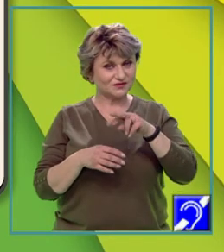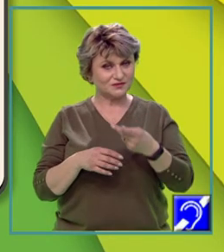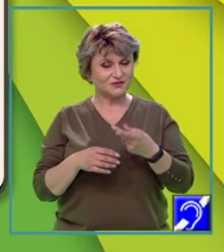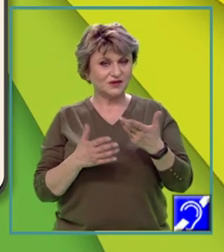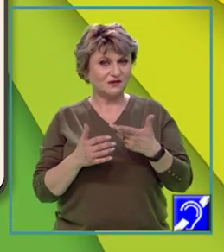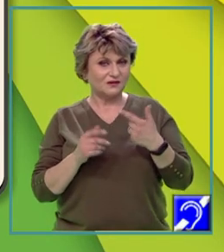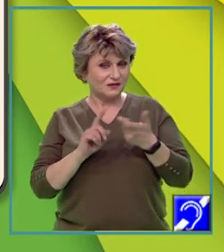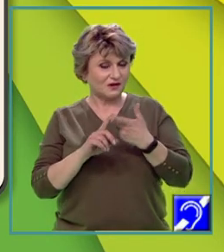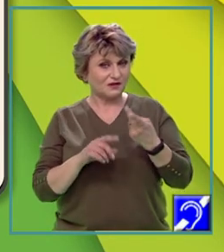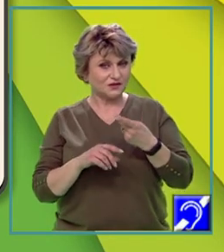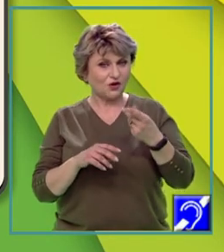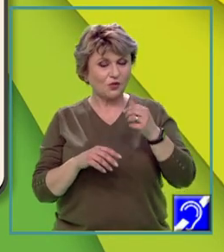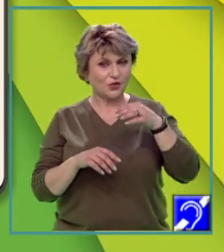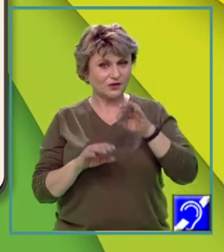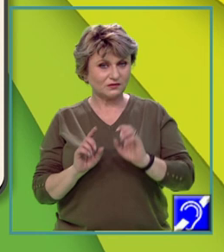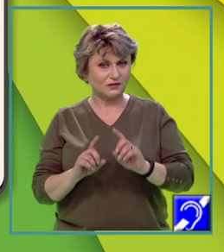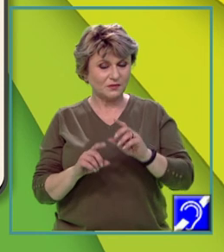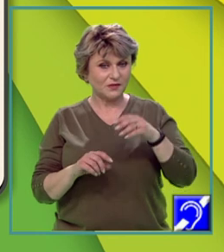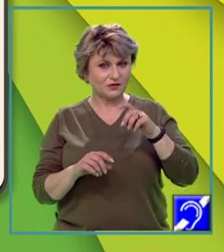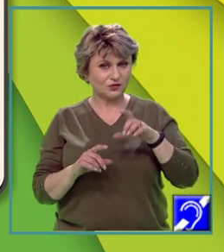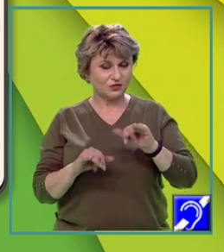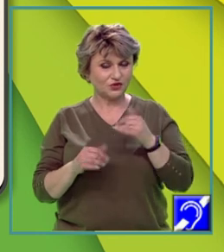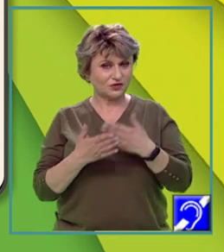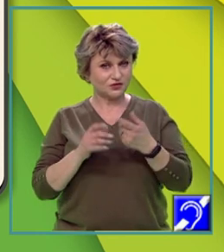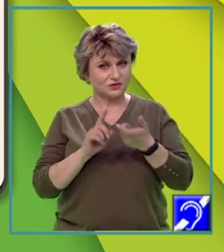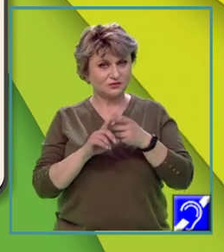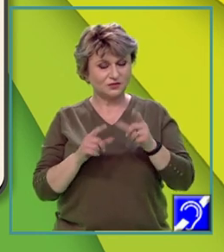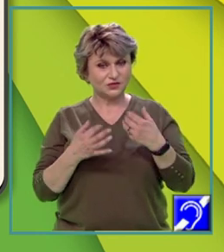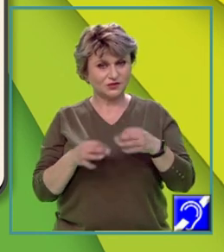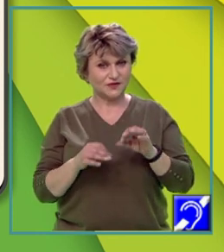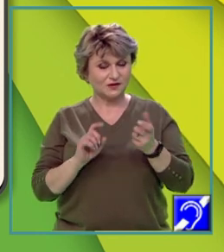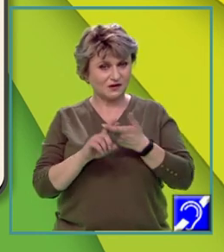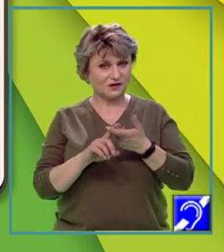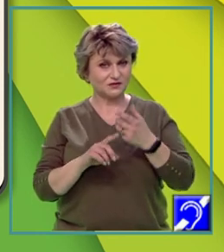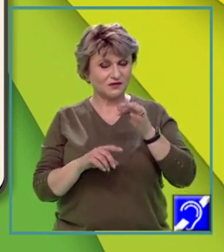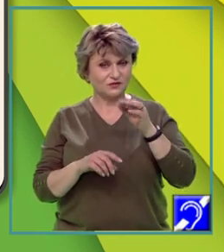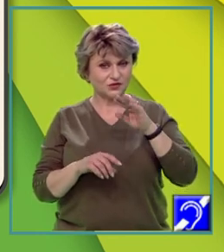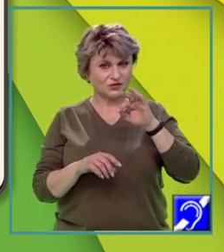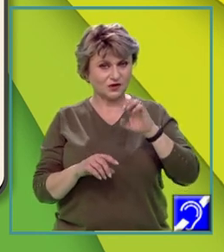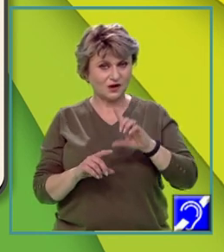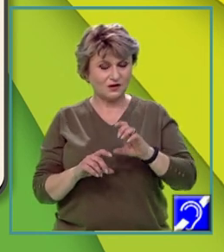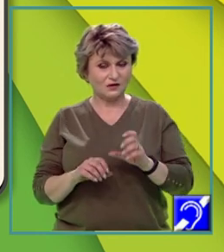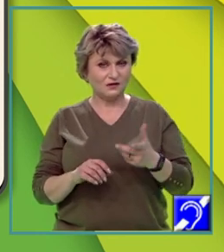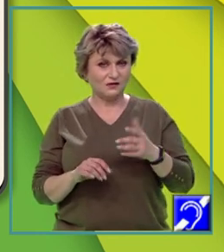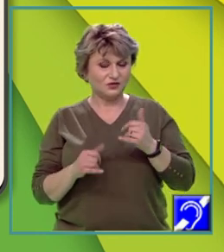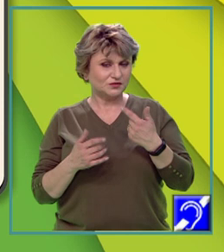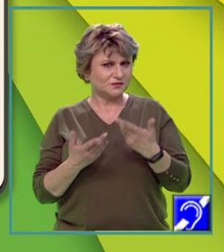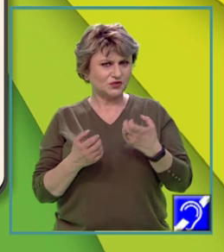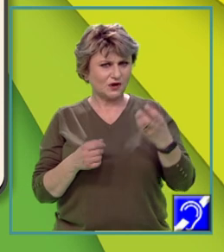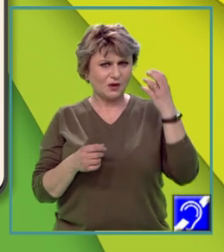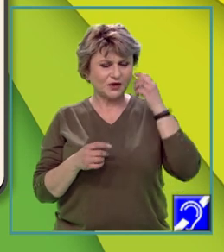baza relațiilor dintre componentele mediului. Aceste relații pot fi relațiile funcționale. Se referă la